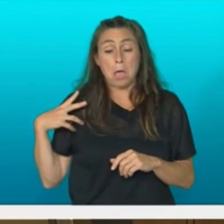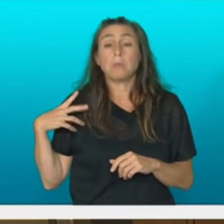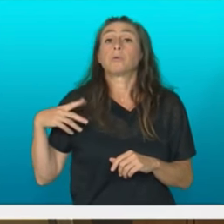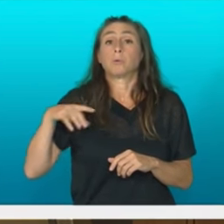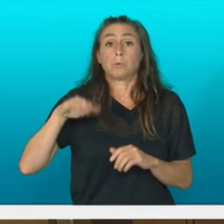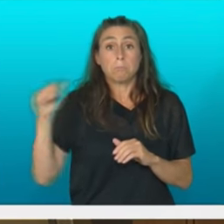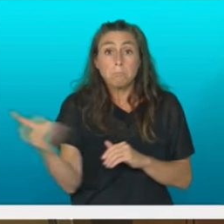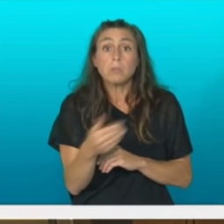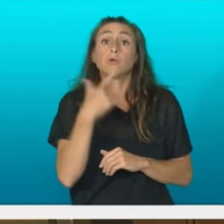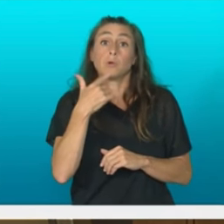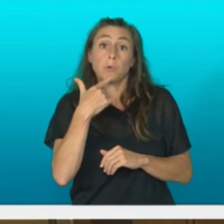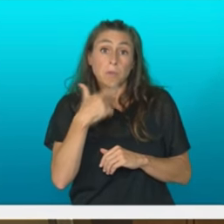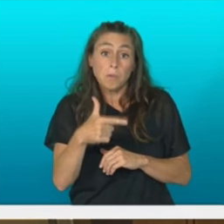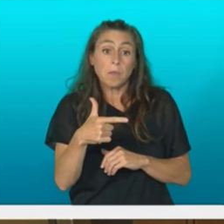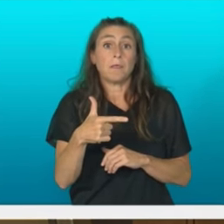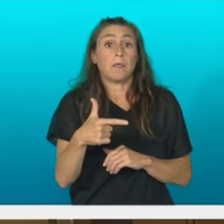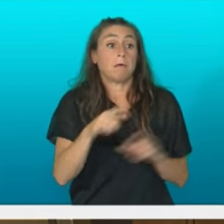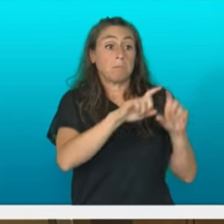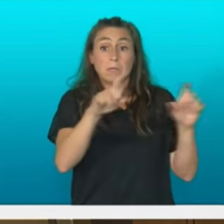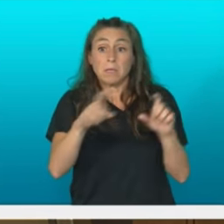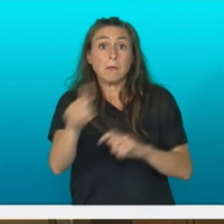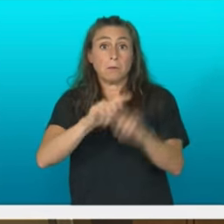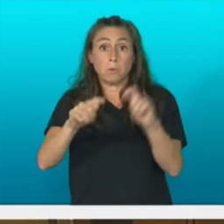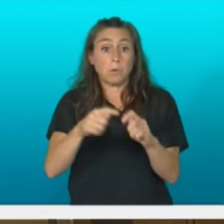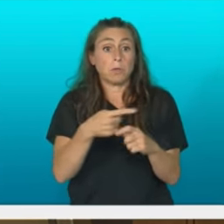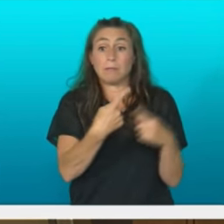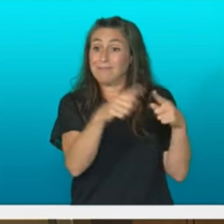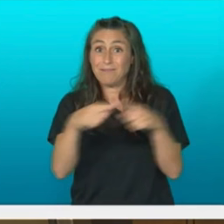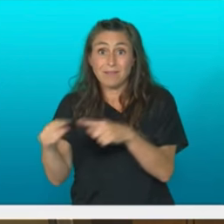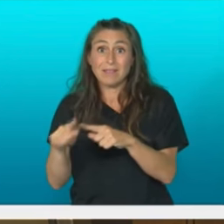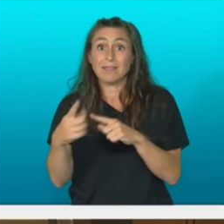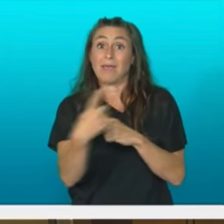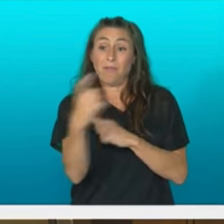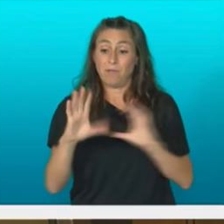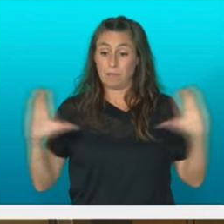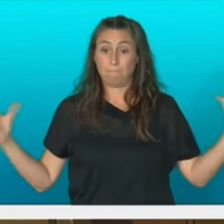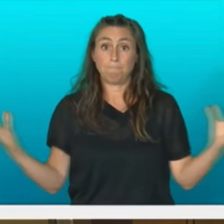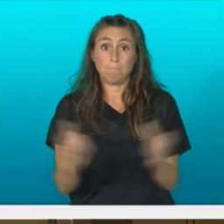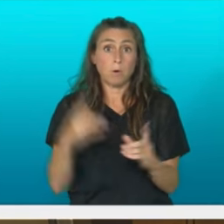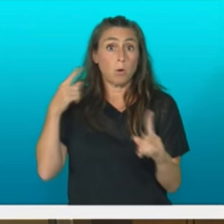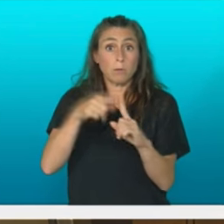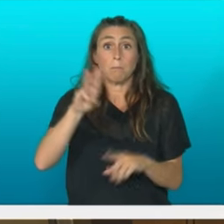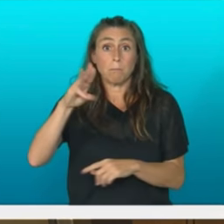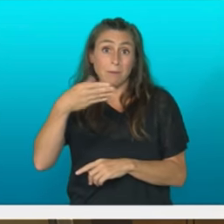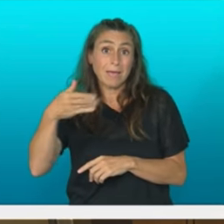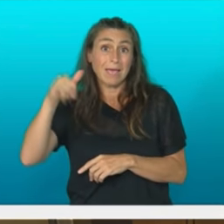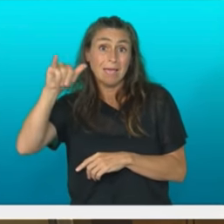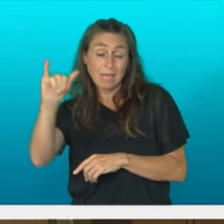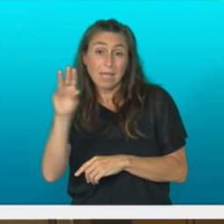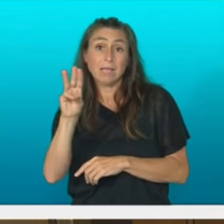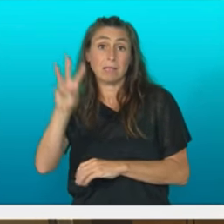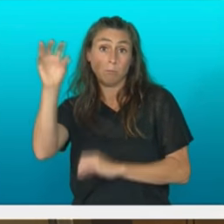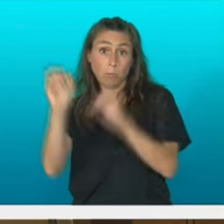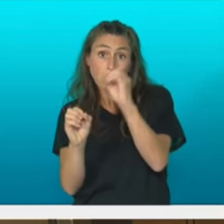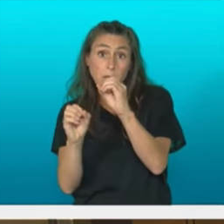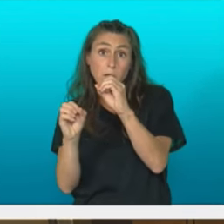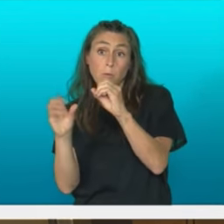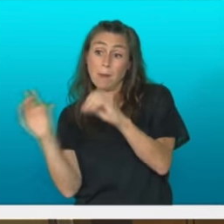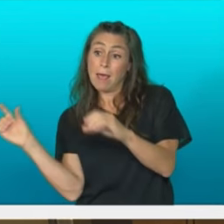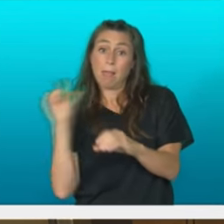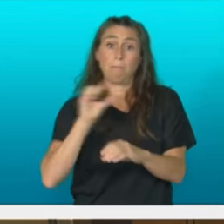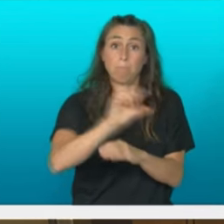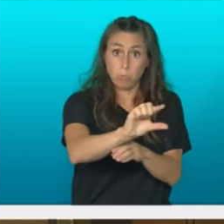arteko eragile guztien arteko paktua hundibat egin beharko litzatekela barne produktu gordinatren eguneko irua ikerketa eta